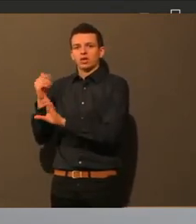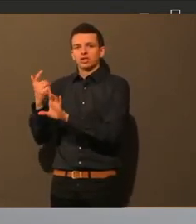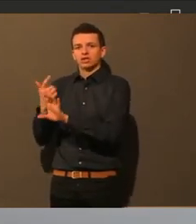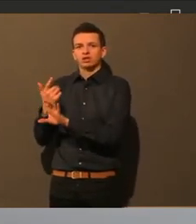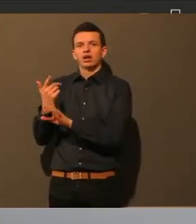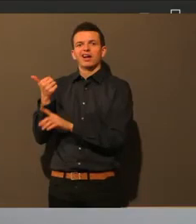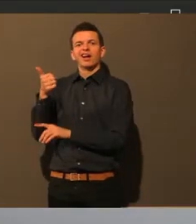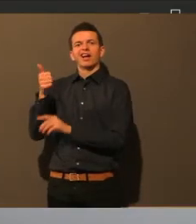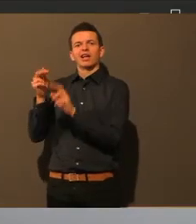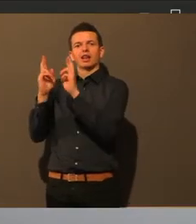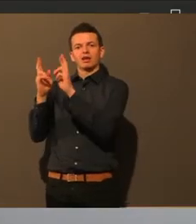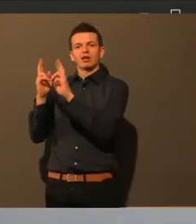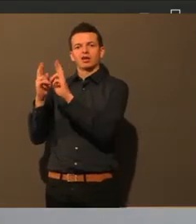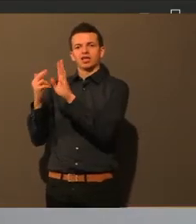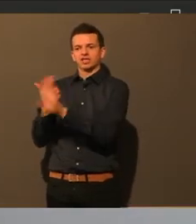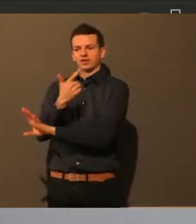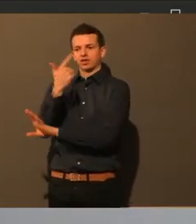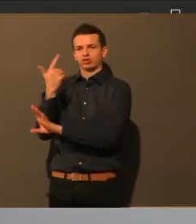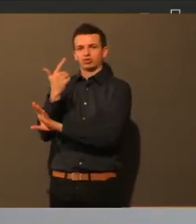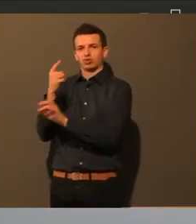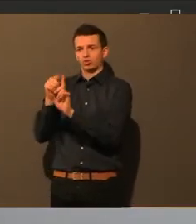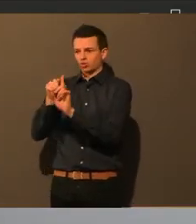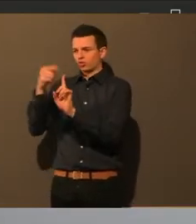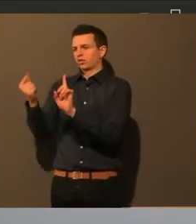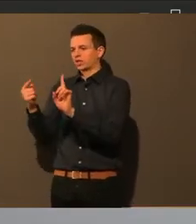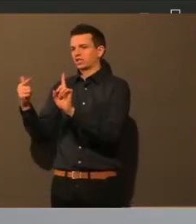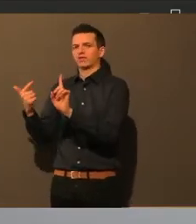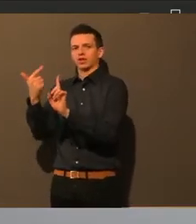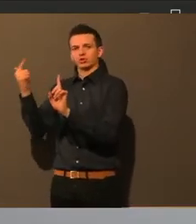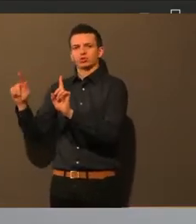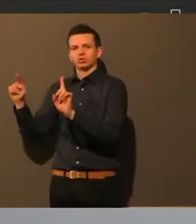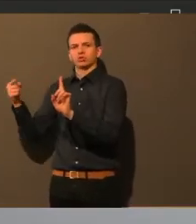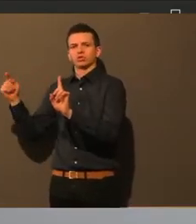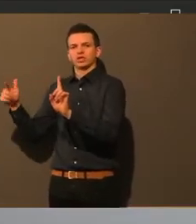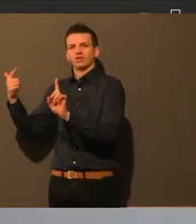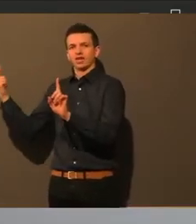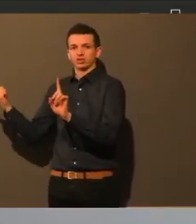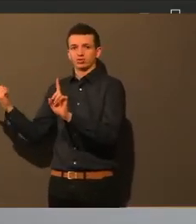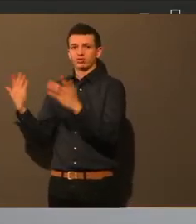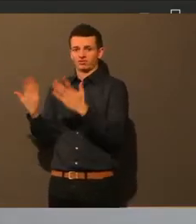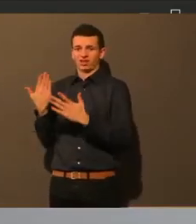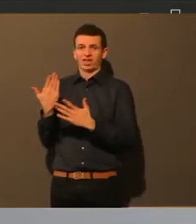mal andere Seite, einen anderen Blickwinkel mal nehmen.